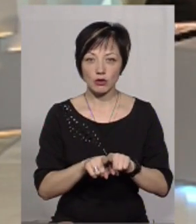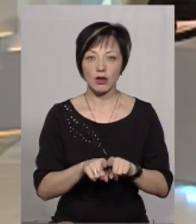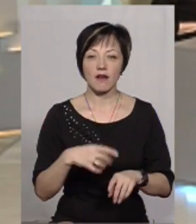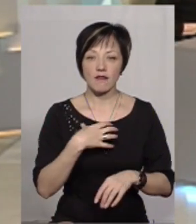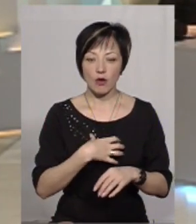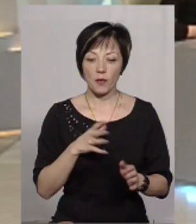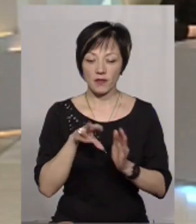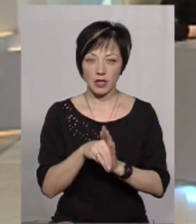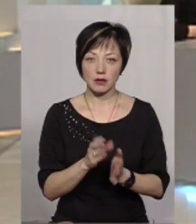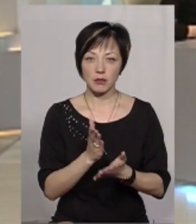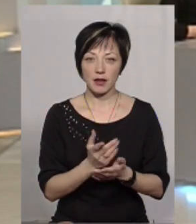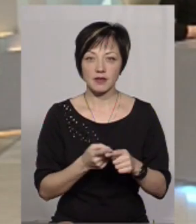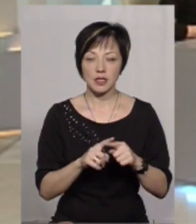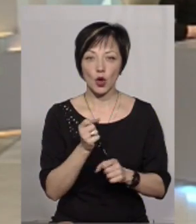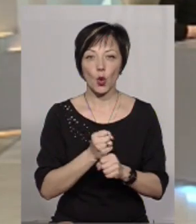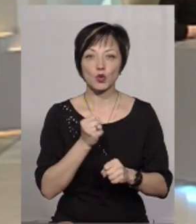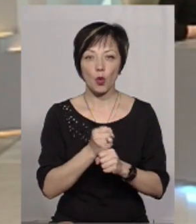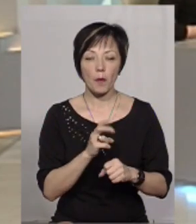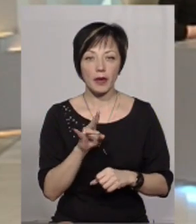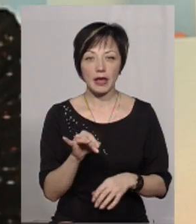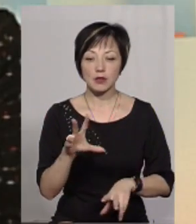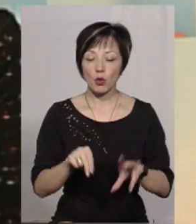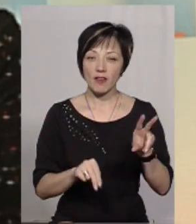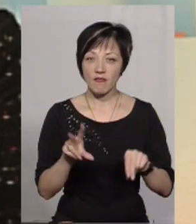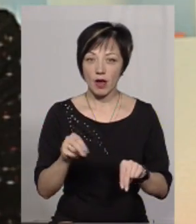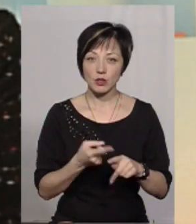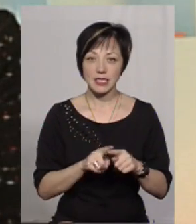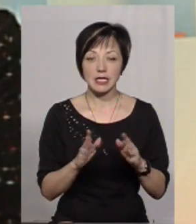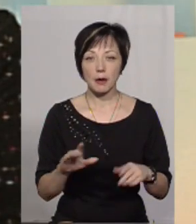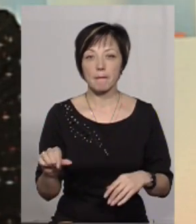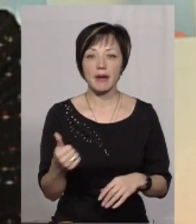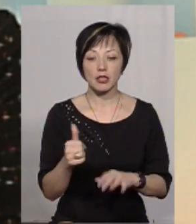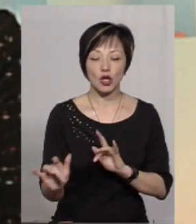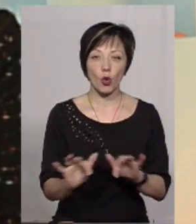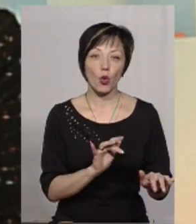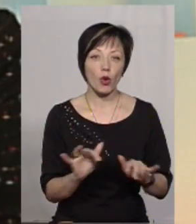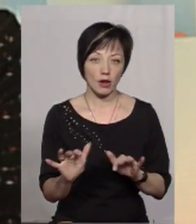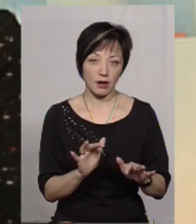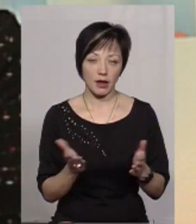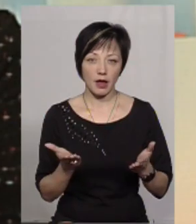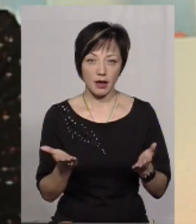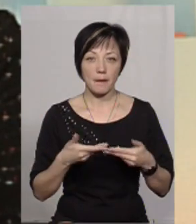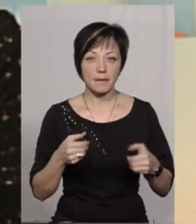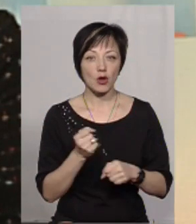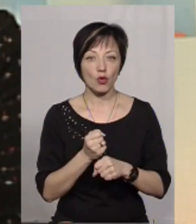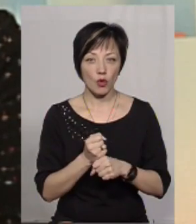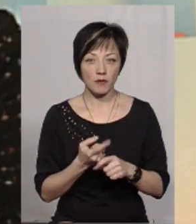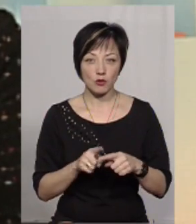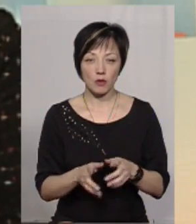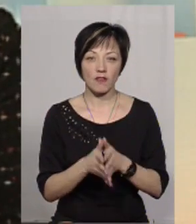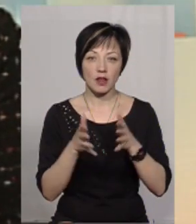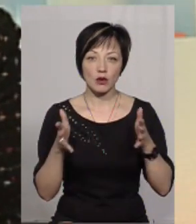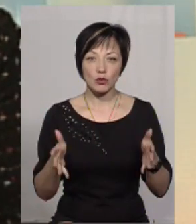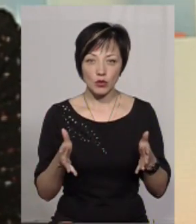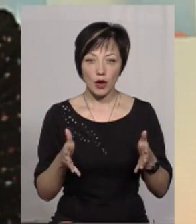вагомий свій внесок вносить в ці розробки. І ми сподіваємося, що це тільки перші кроки, які ми робимо у цьому